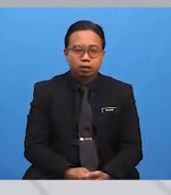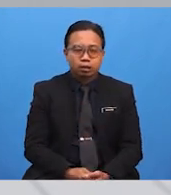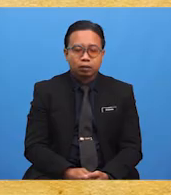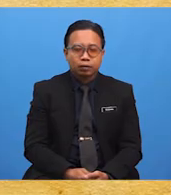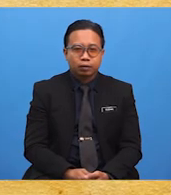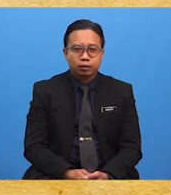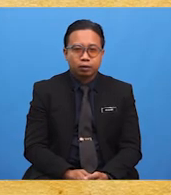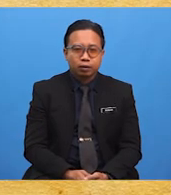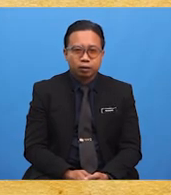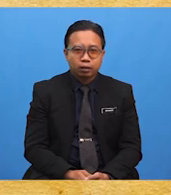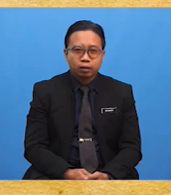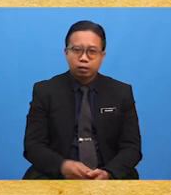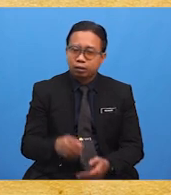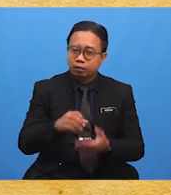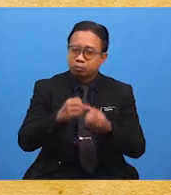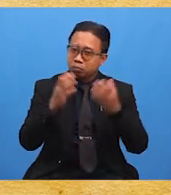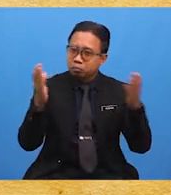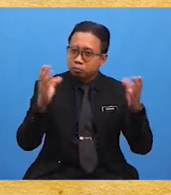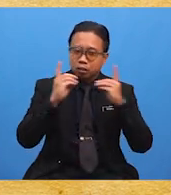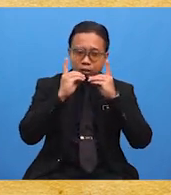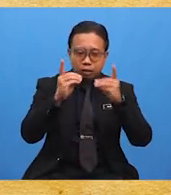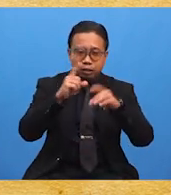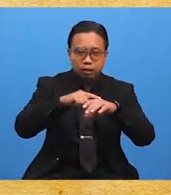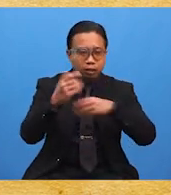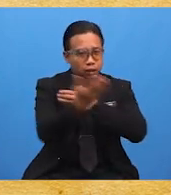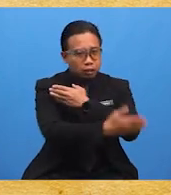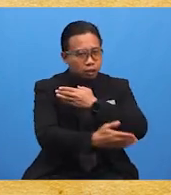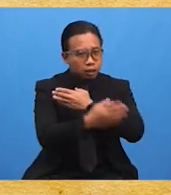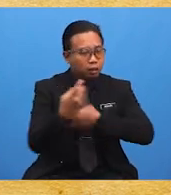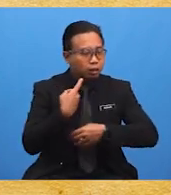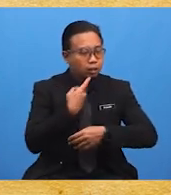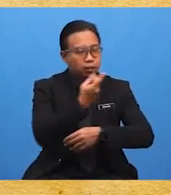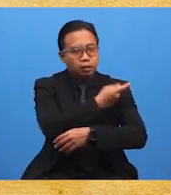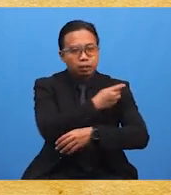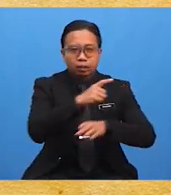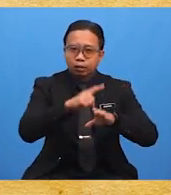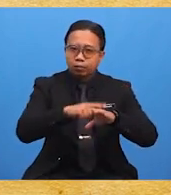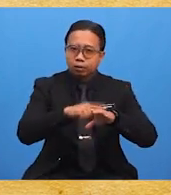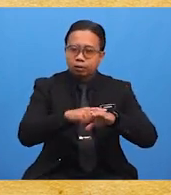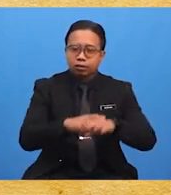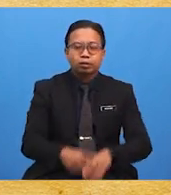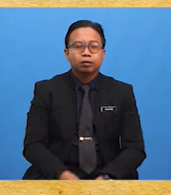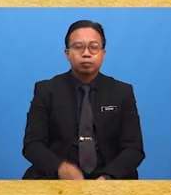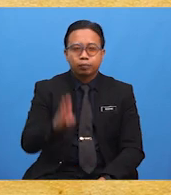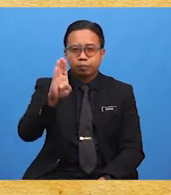ialah perkembangan pendidikan di negara kita semasa pentadbiran British.